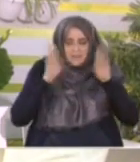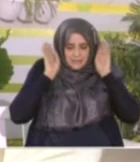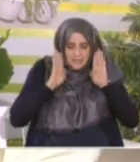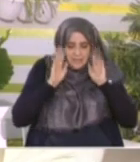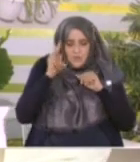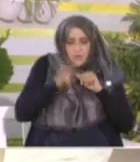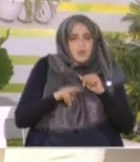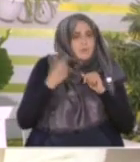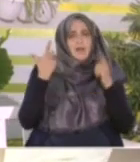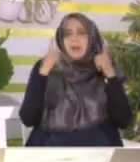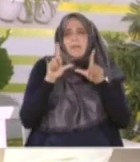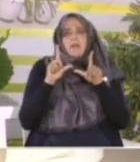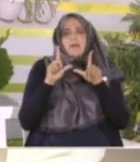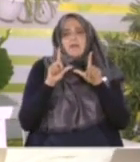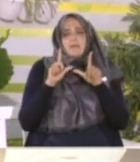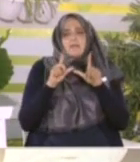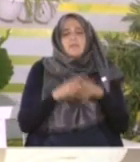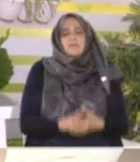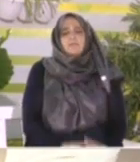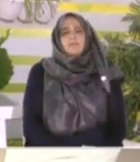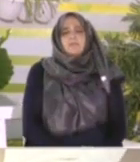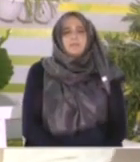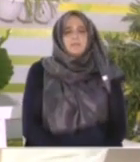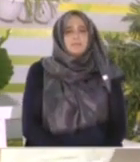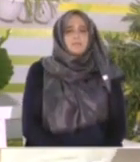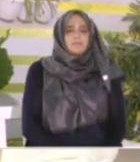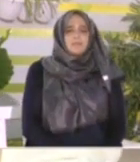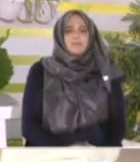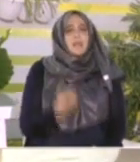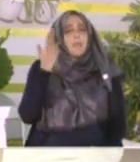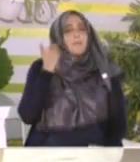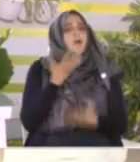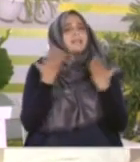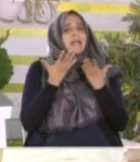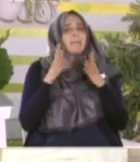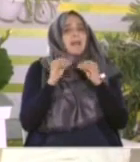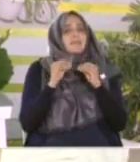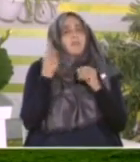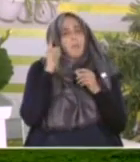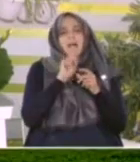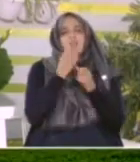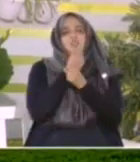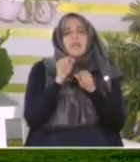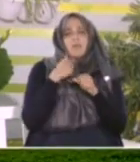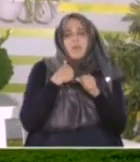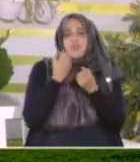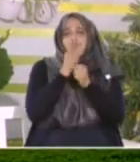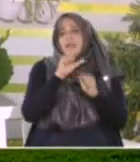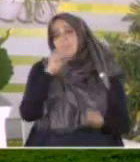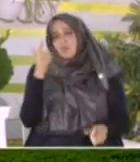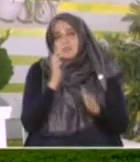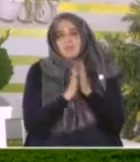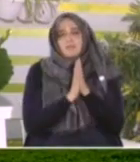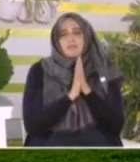أي موضع من المواضع في أي مكان رفعا للحرج إذن هذه قصة